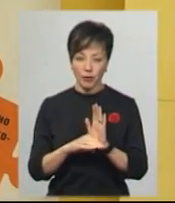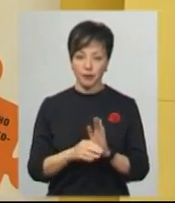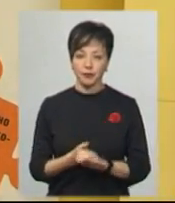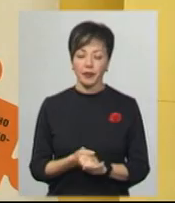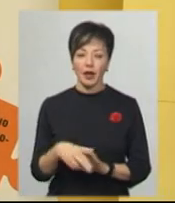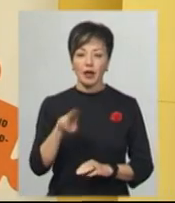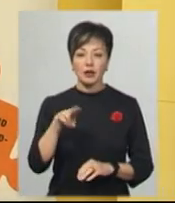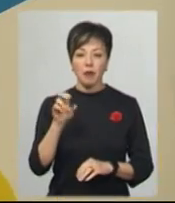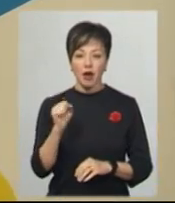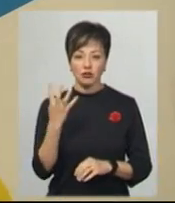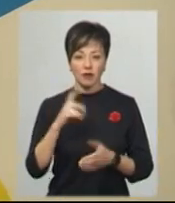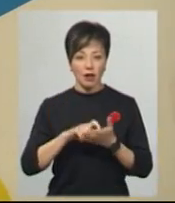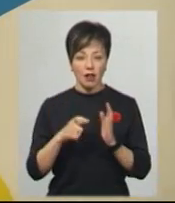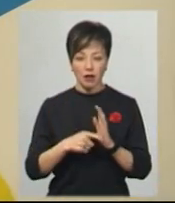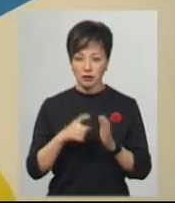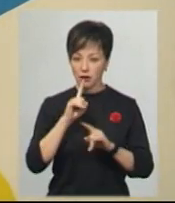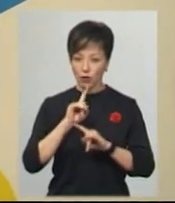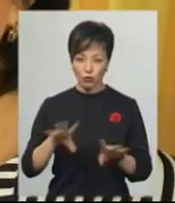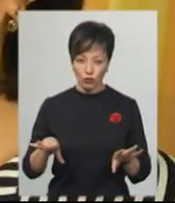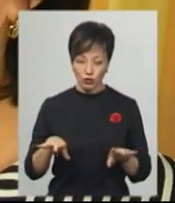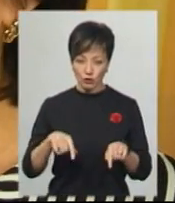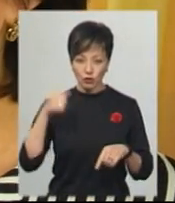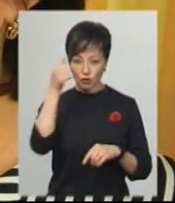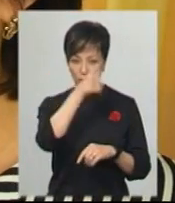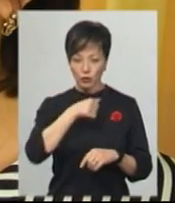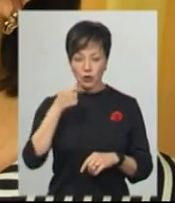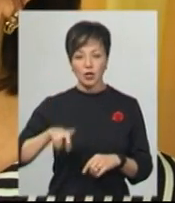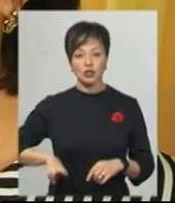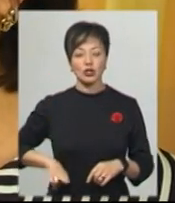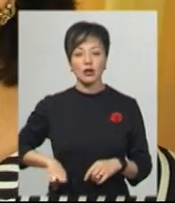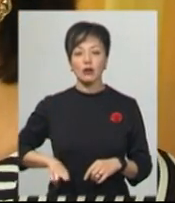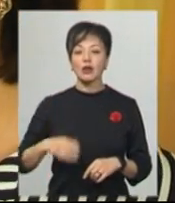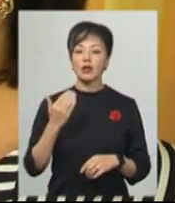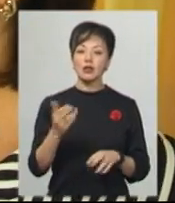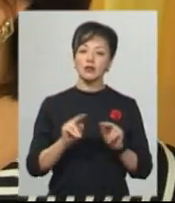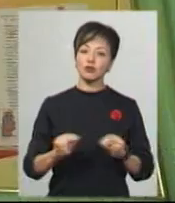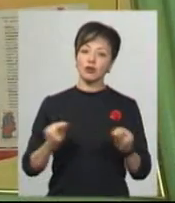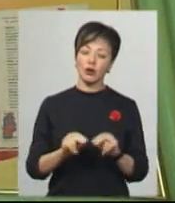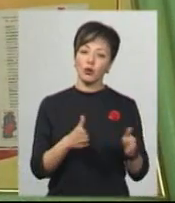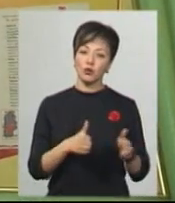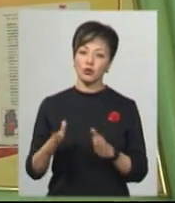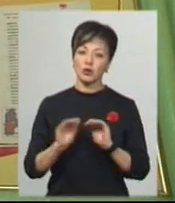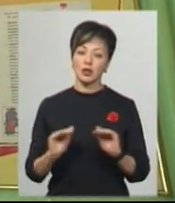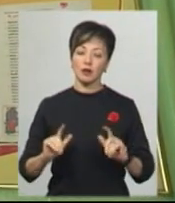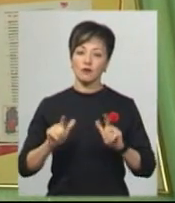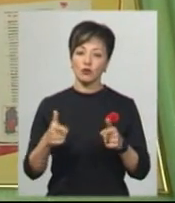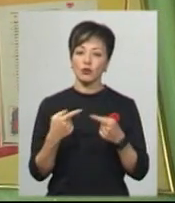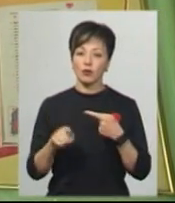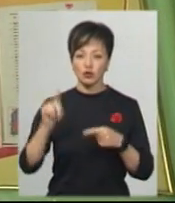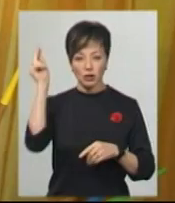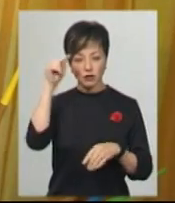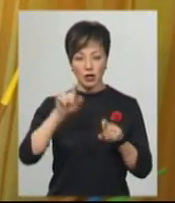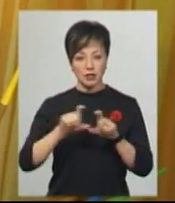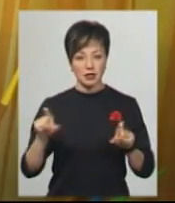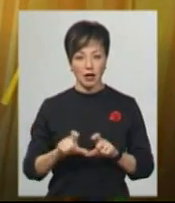ДПА для четвертокласників цього року не буде, каже директорка 30-ї школи Інна Мудра, їхні вчителі готують дітей до вступу в інші навчальні